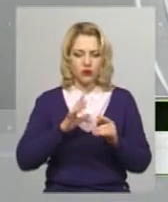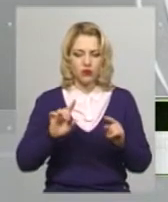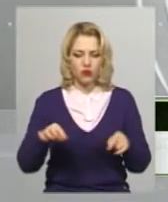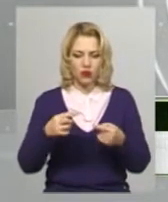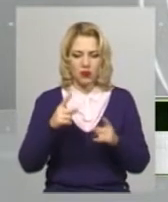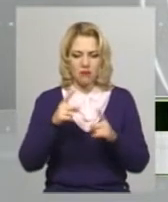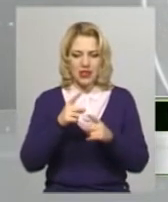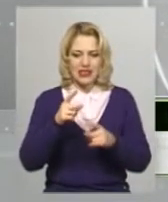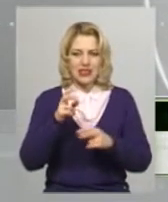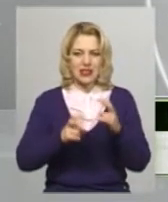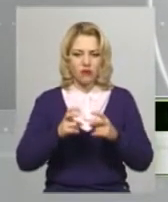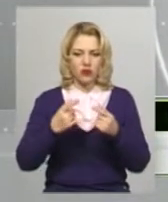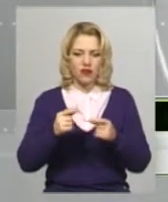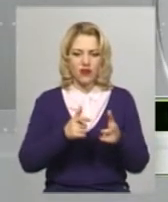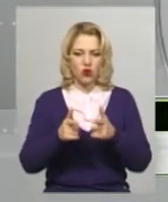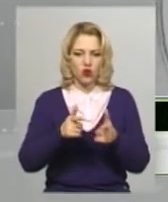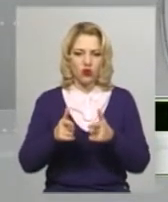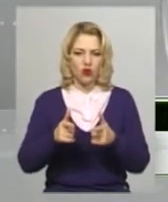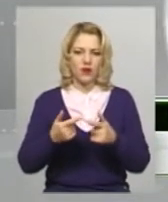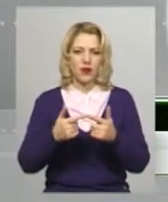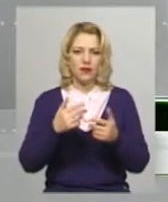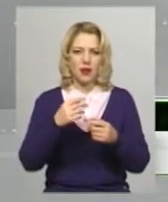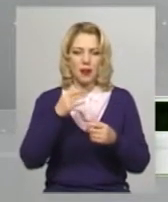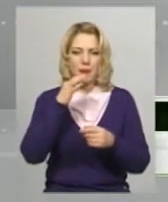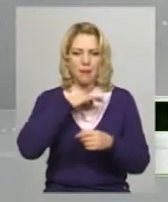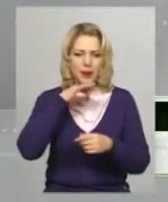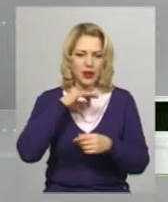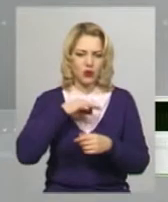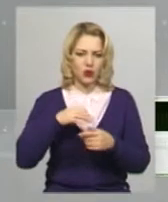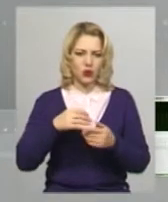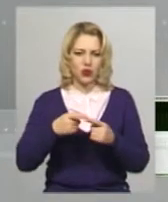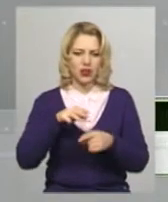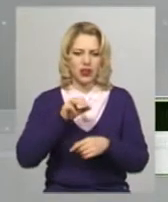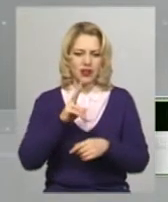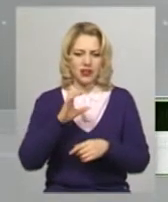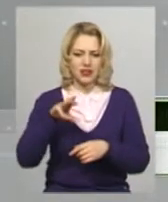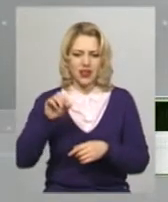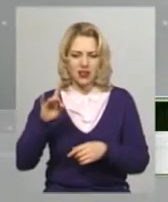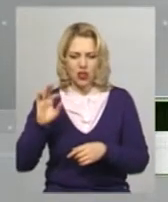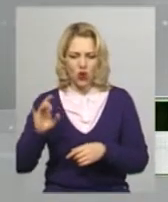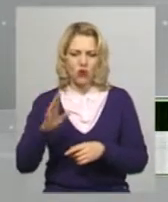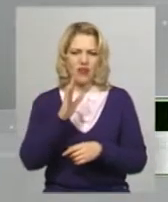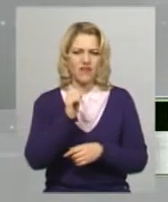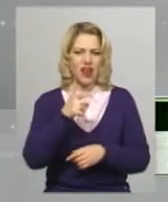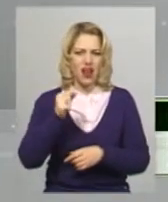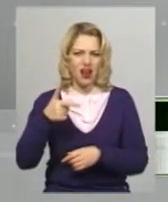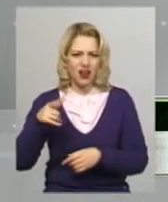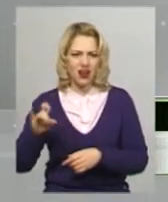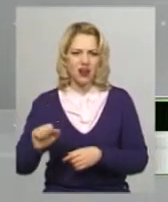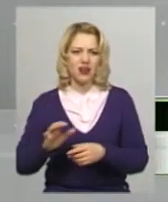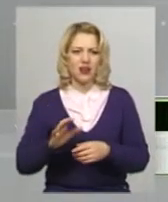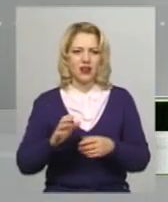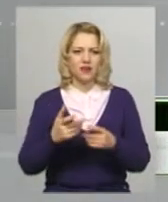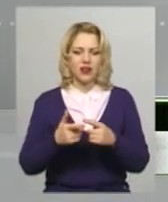виготовляв пігулки різноманітних стероїдів, це тестостерон, метаксон, віагра. Вилучили 10 пакунків